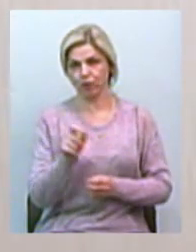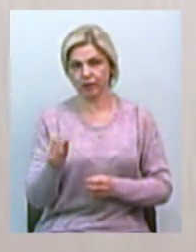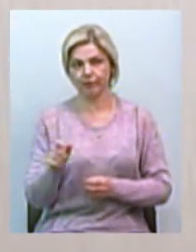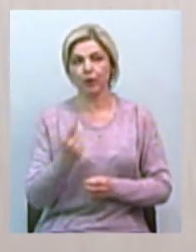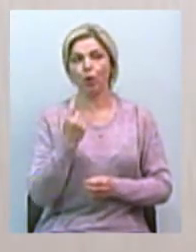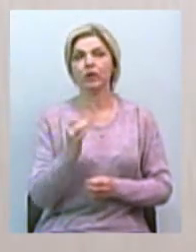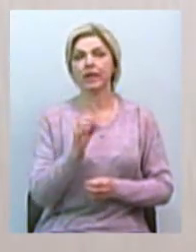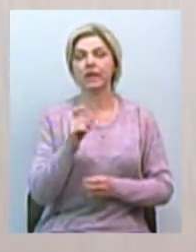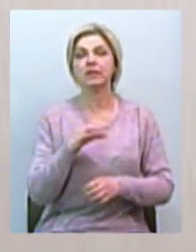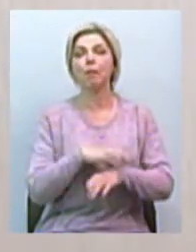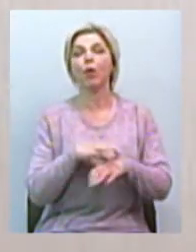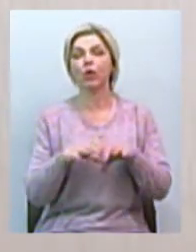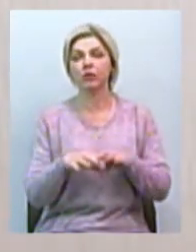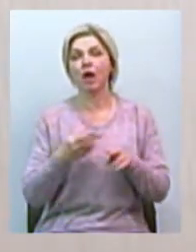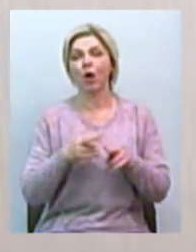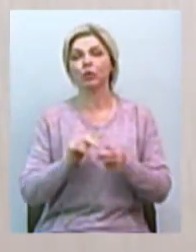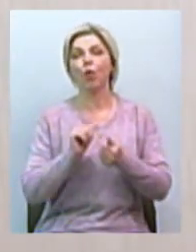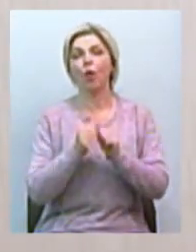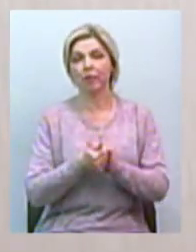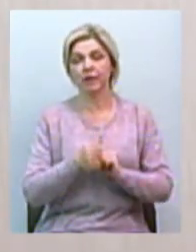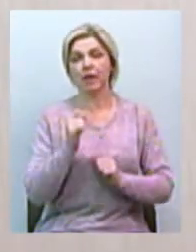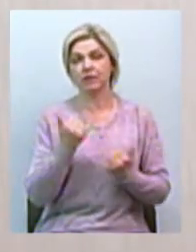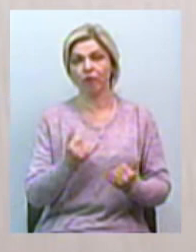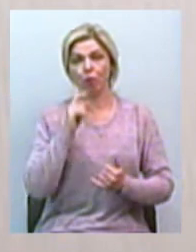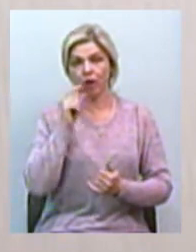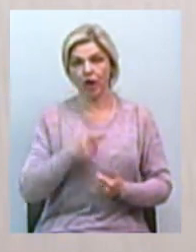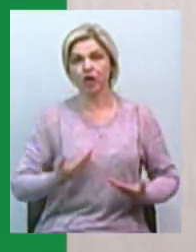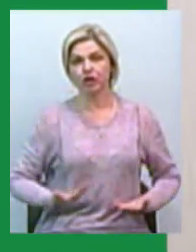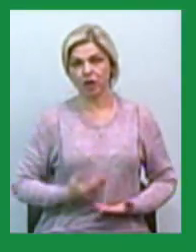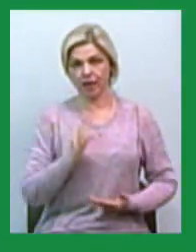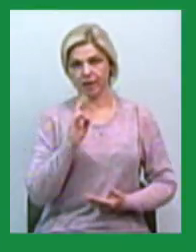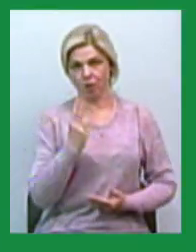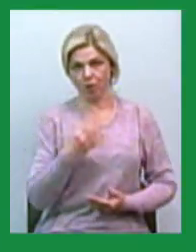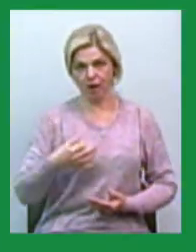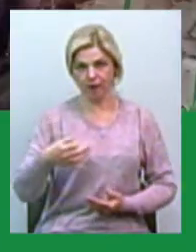тих полонених, яких сьогодні обміняла Україна – житель Миколаївщини Микола Гриненко.